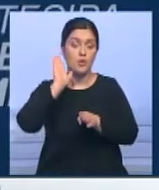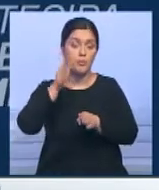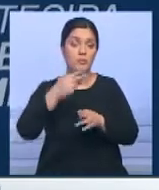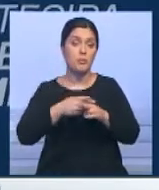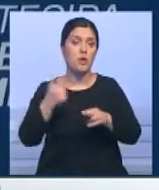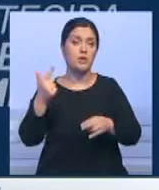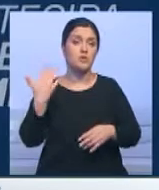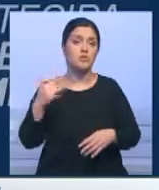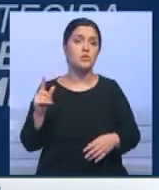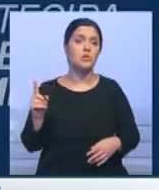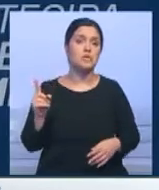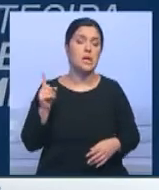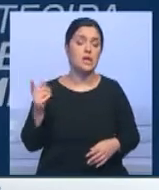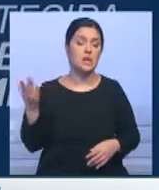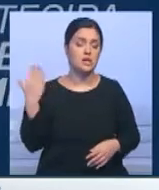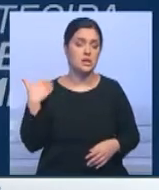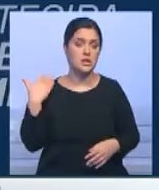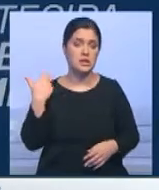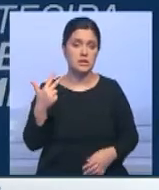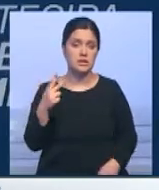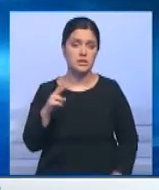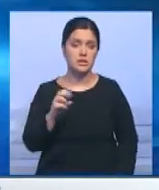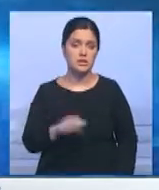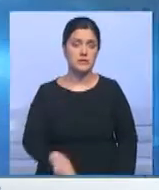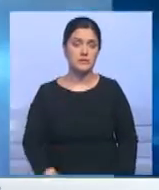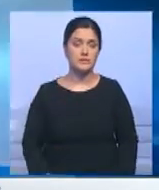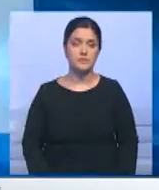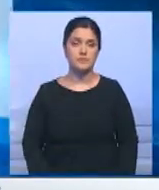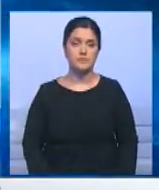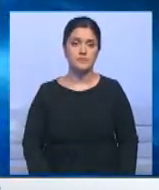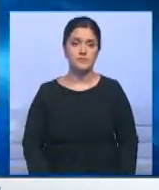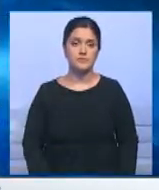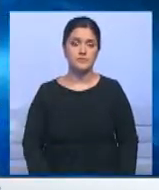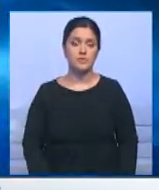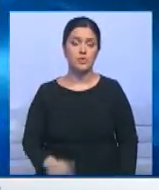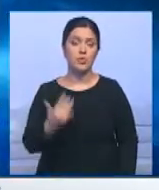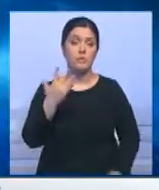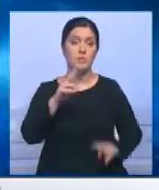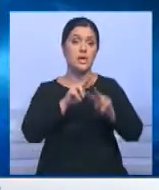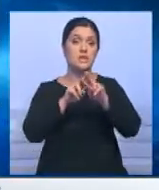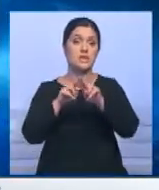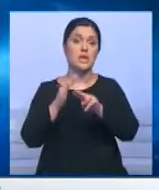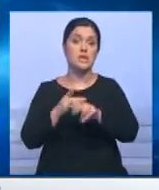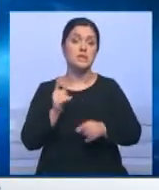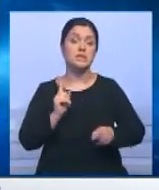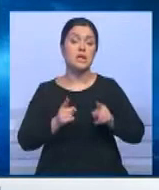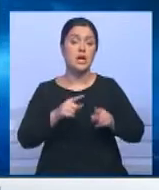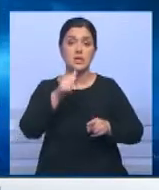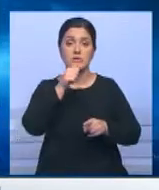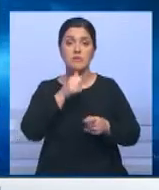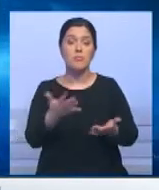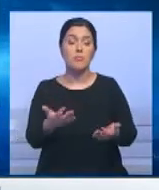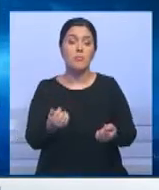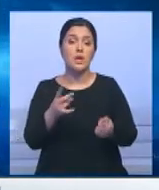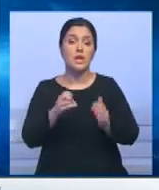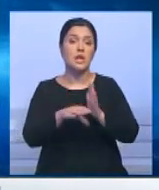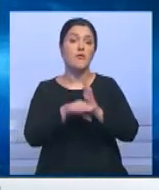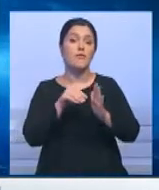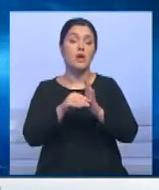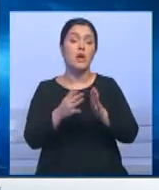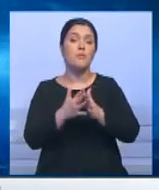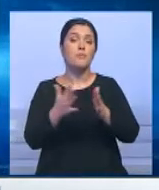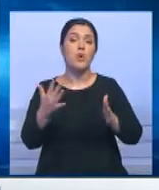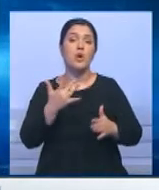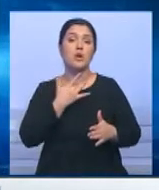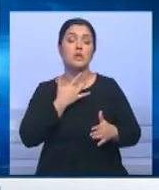граждане ждут от политики уже 30 лет. У пяти звезд есть реальный шанс получить на выборах больше голосов, чем